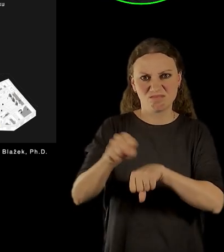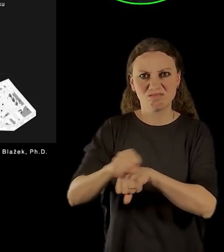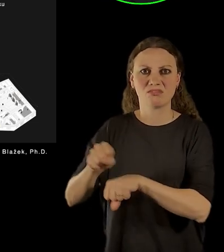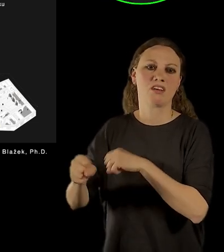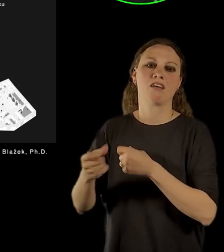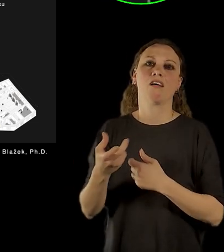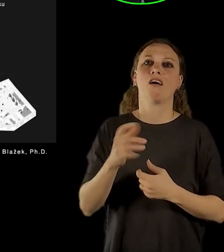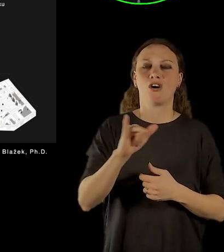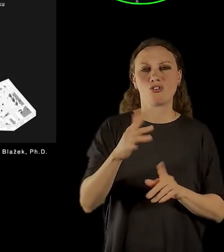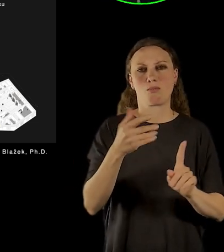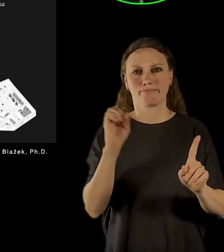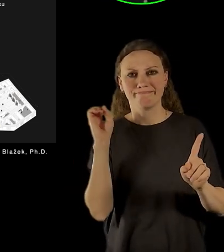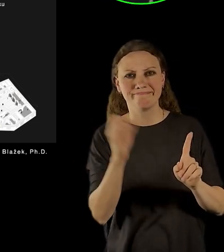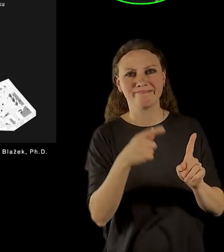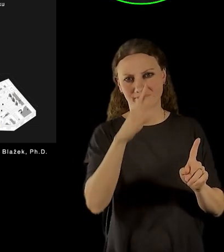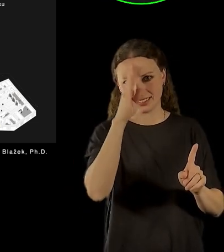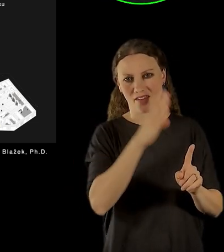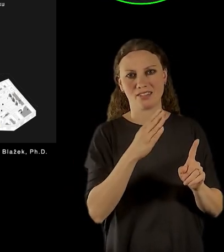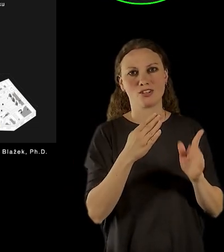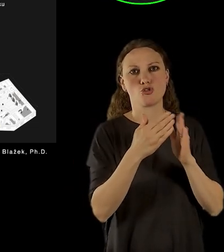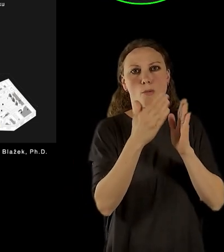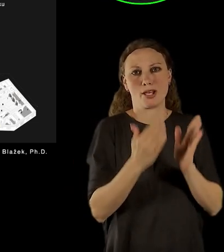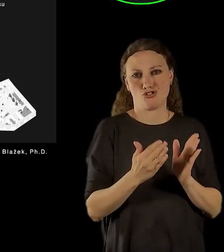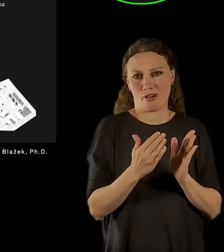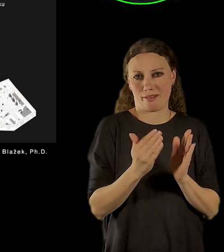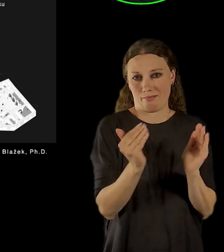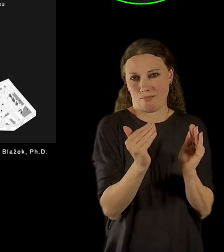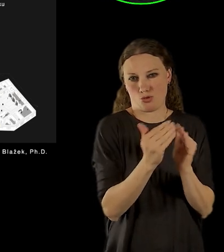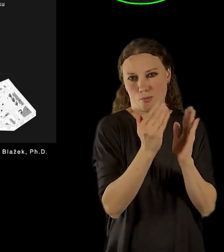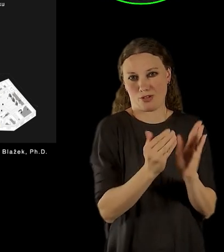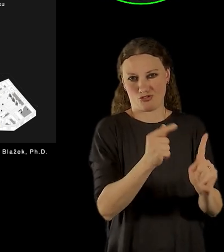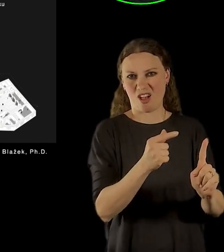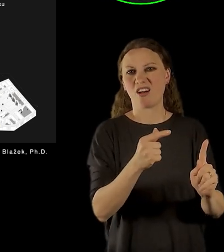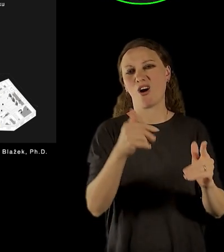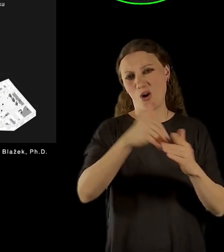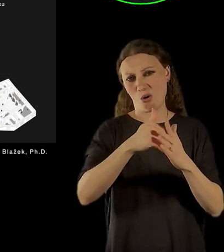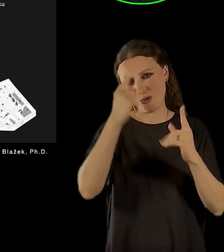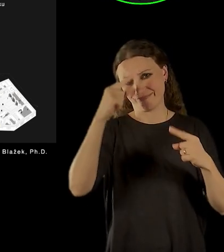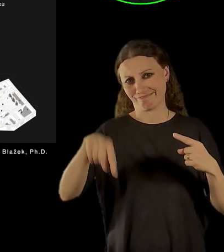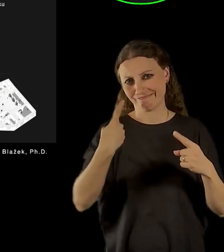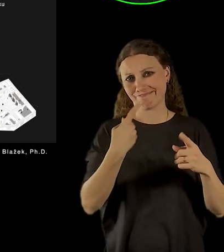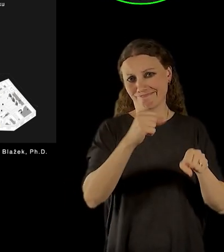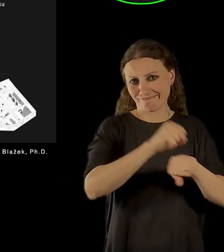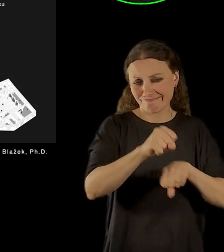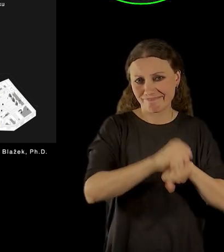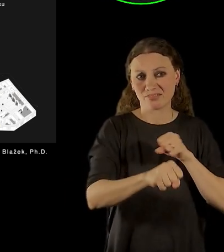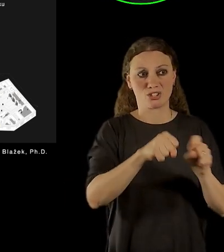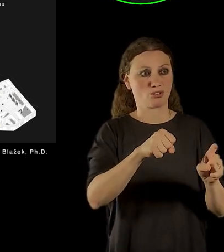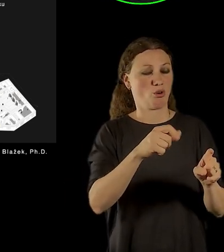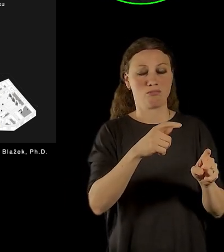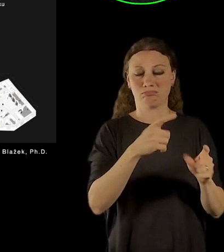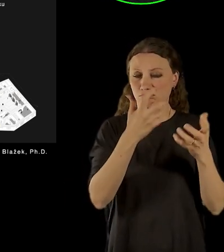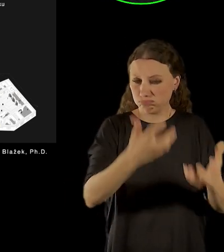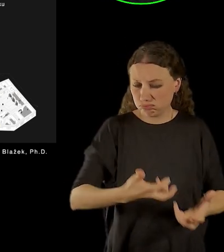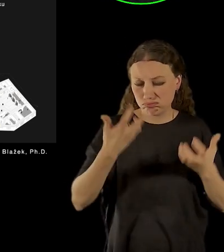Domečku, což je místo asi jednoho vůbec nejkrutejších vězení